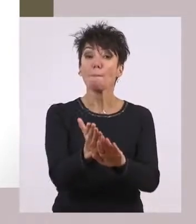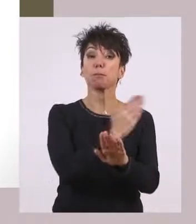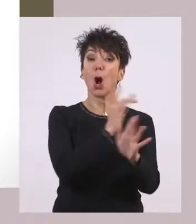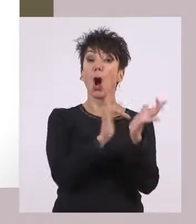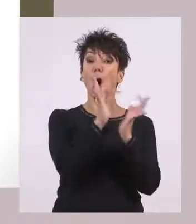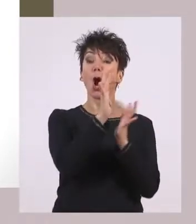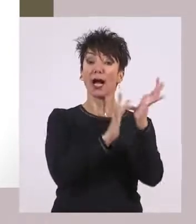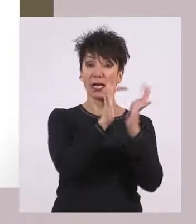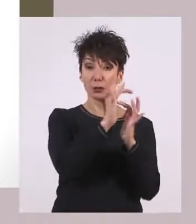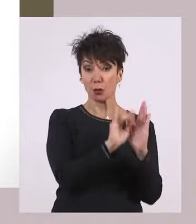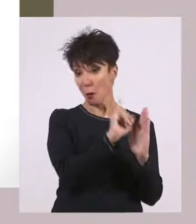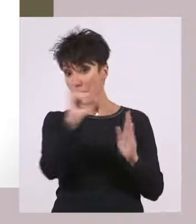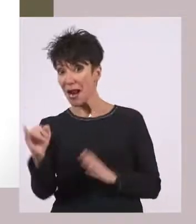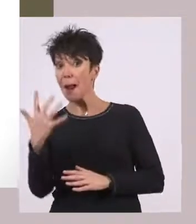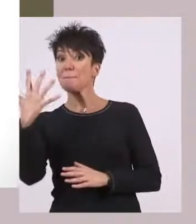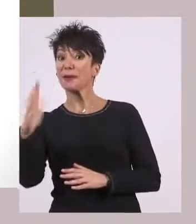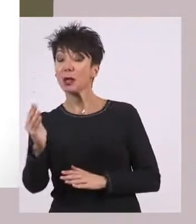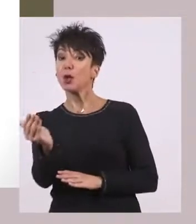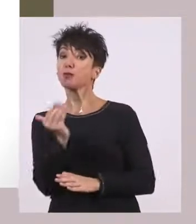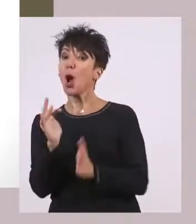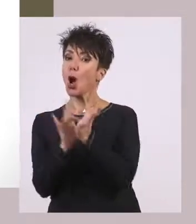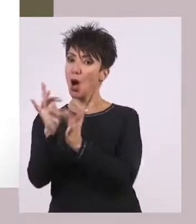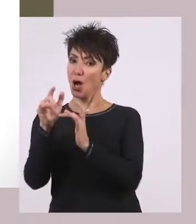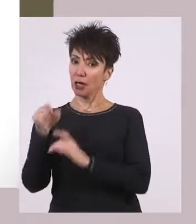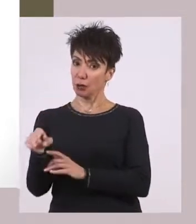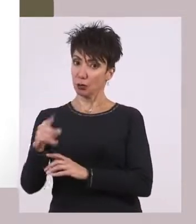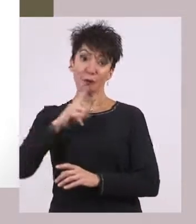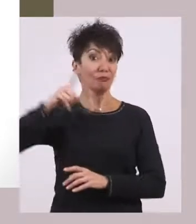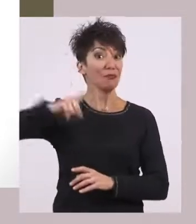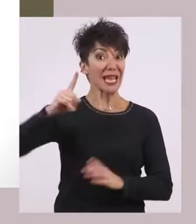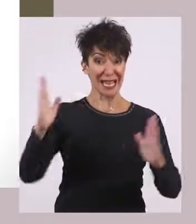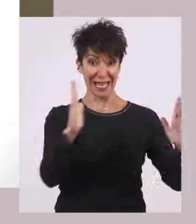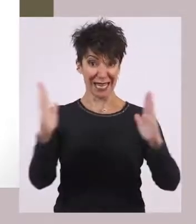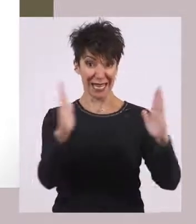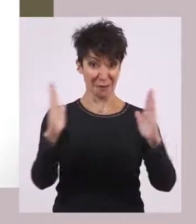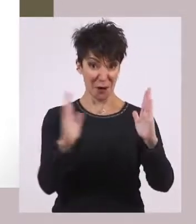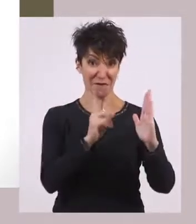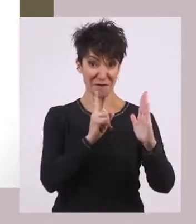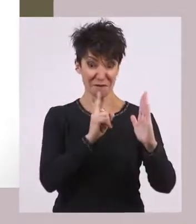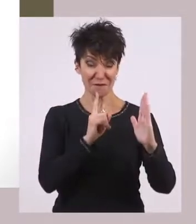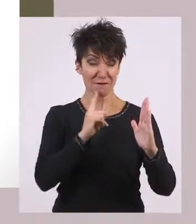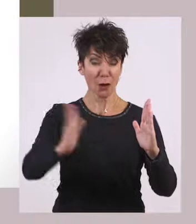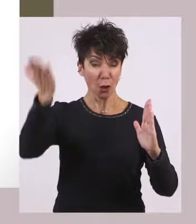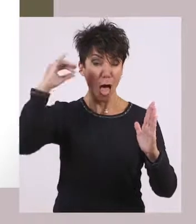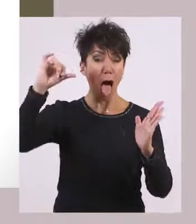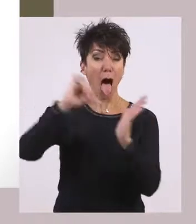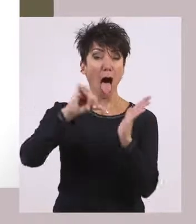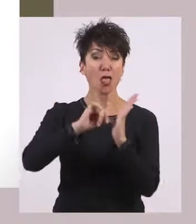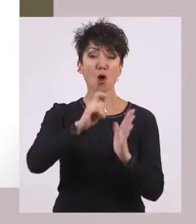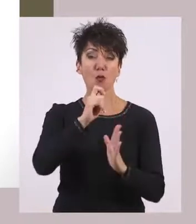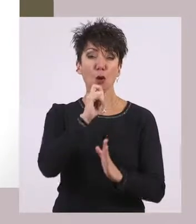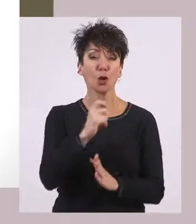π.Χ. Μια ημερομηνία που θεωρούμε ότι τότε ο Κλισθένης, ένας σημαντικός Αθηναίος πολιτικός,